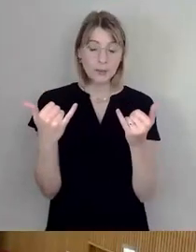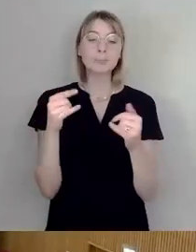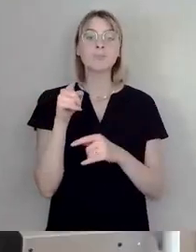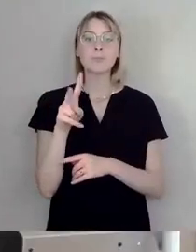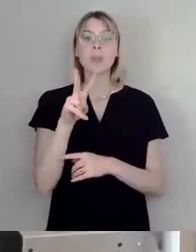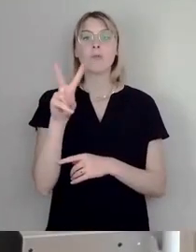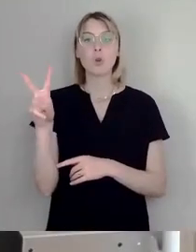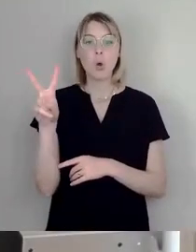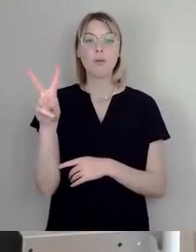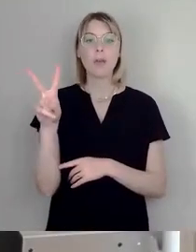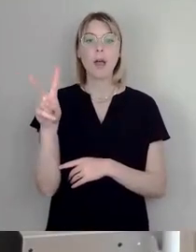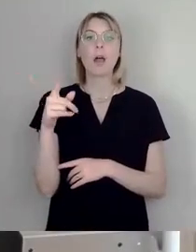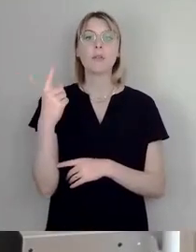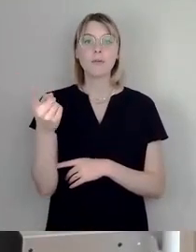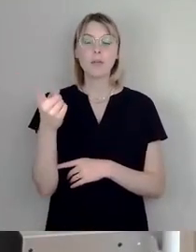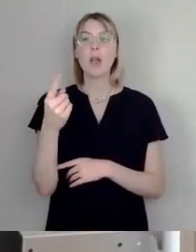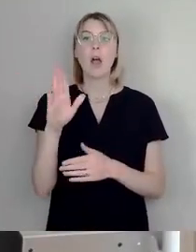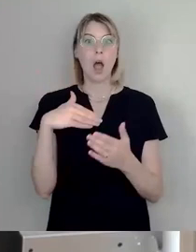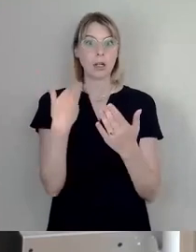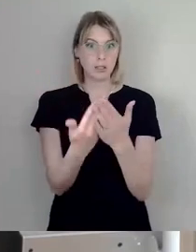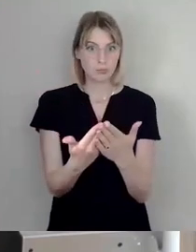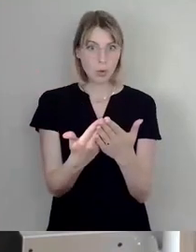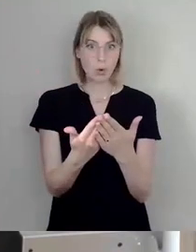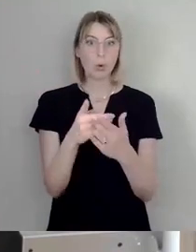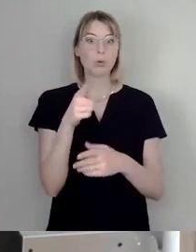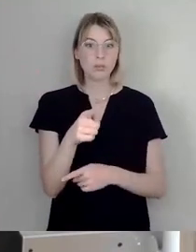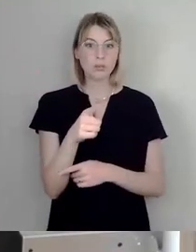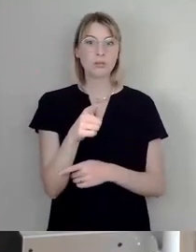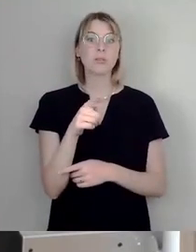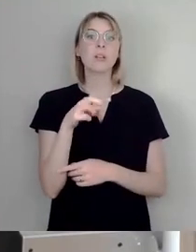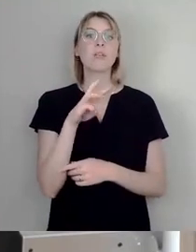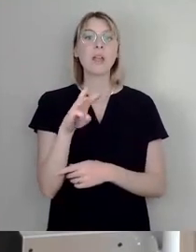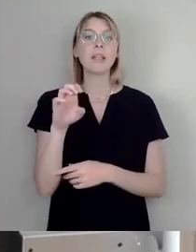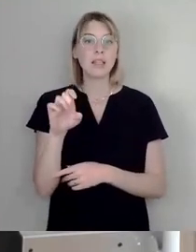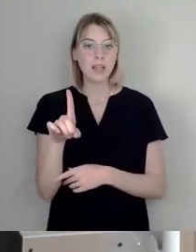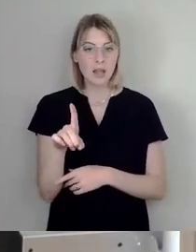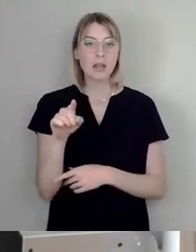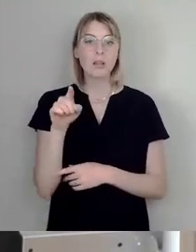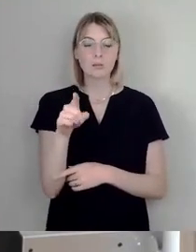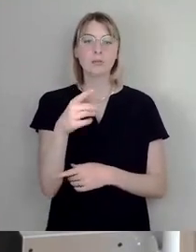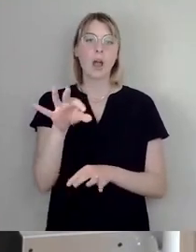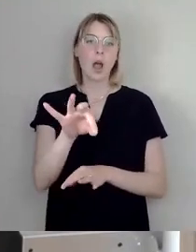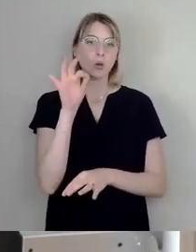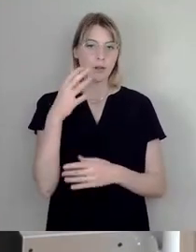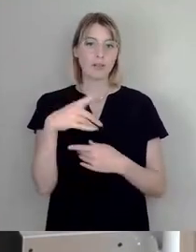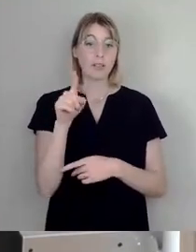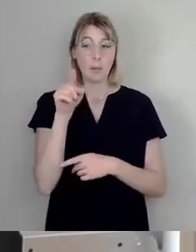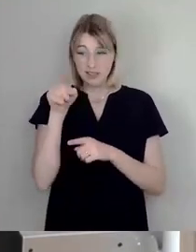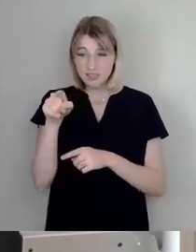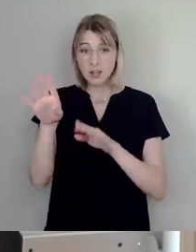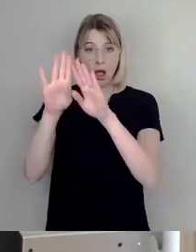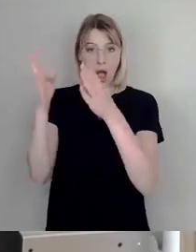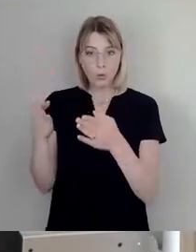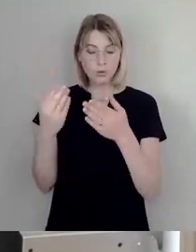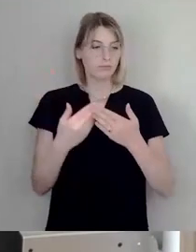Korb, ein Angebot gemacht hat, wo die WED daraus ausgewählt hat. Und diese Häuser sind nicht in diesem Korb drin gewesen. Was sie